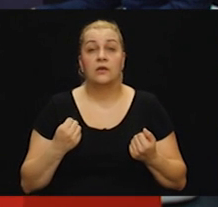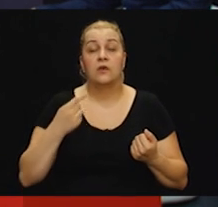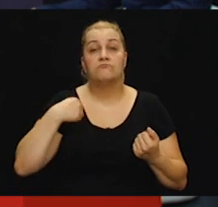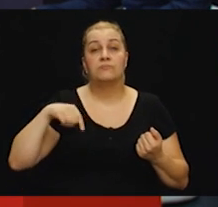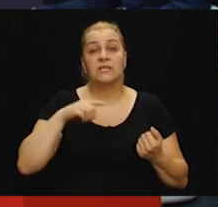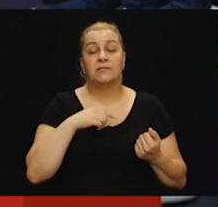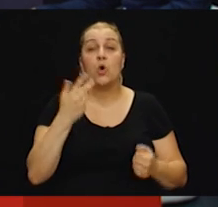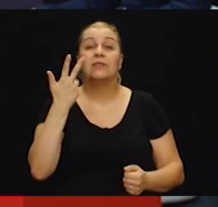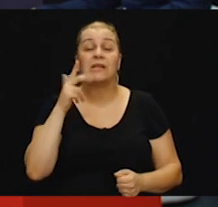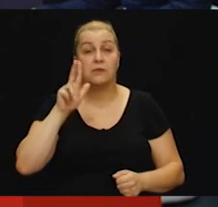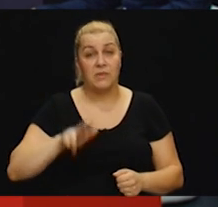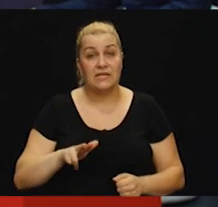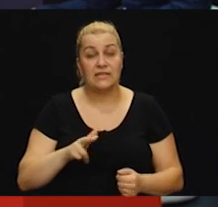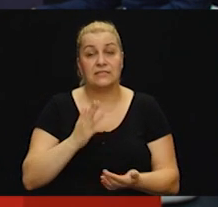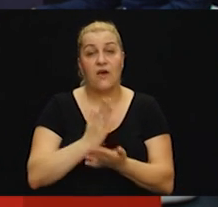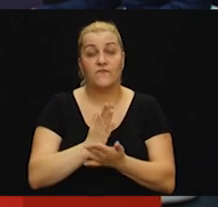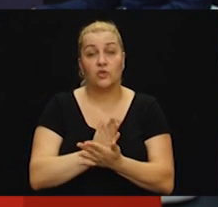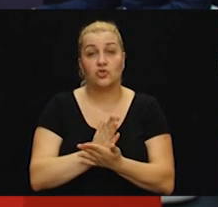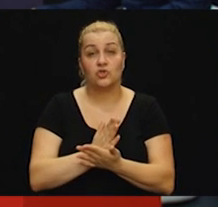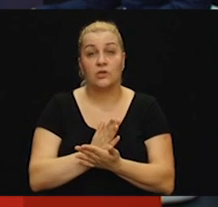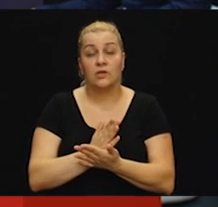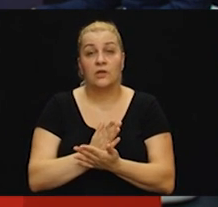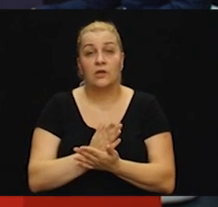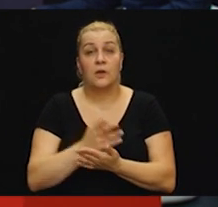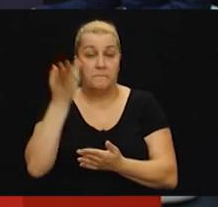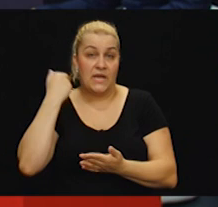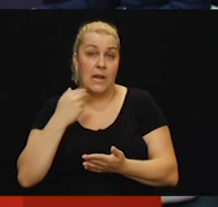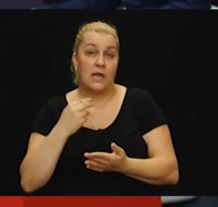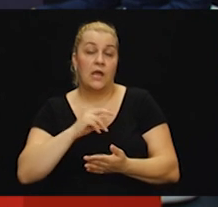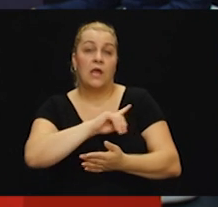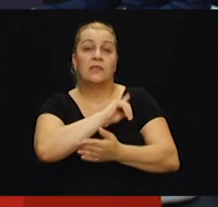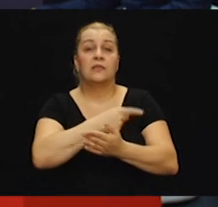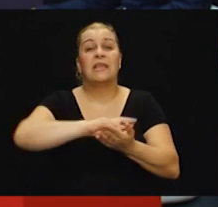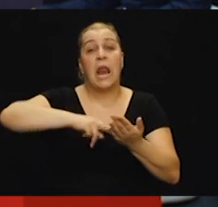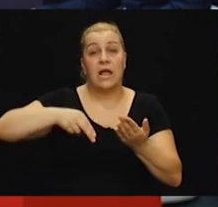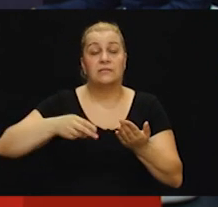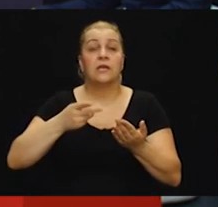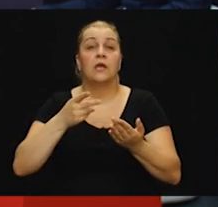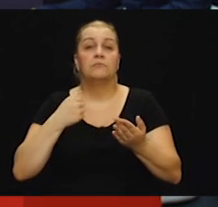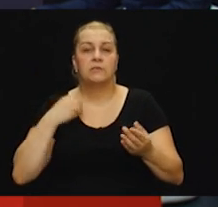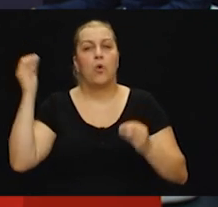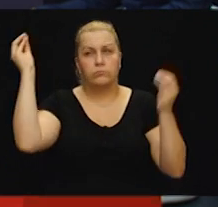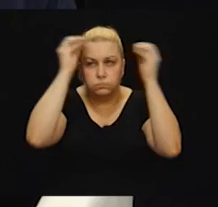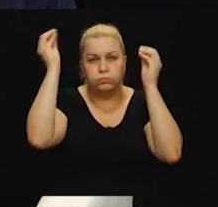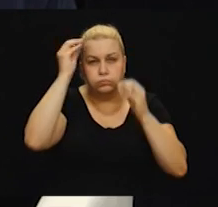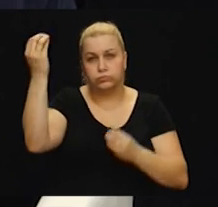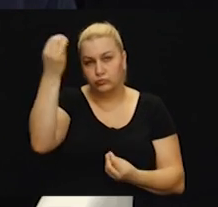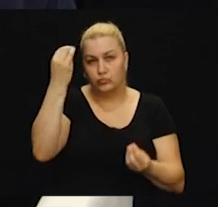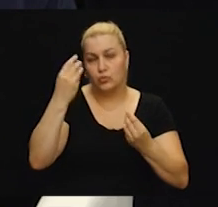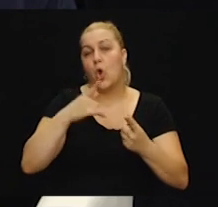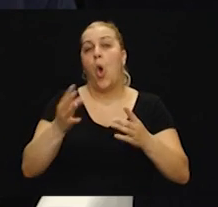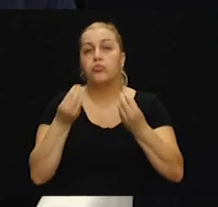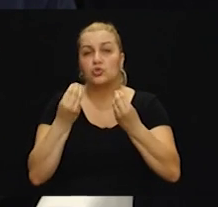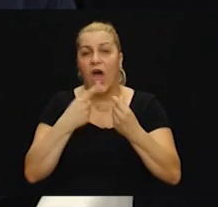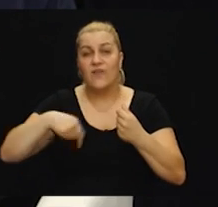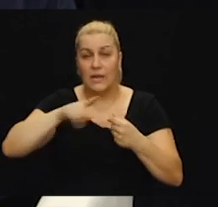mi smo tri mjeseca već dilatnici obučavali smo se za nešto slično i što će